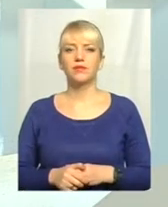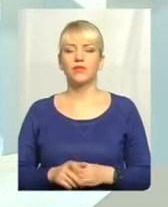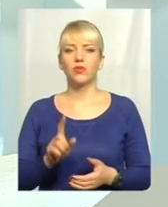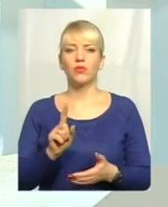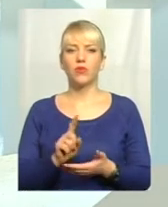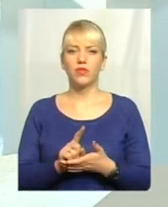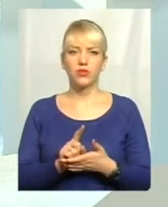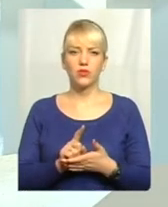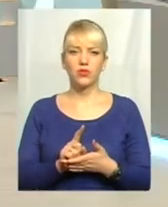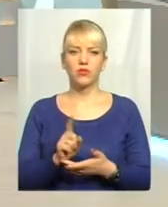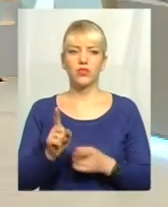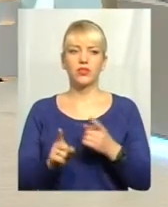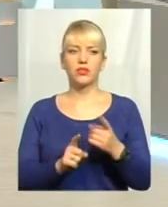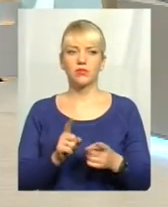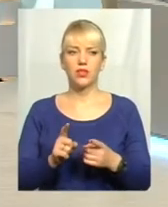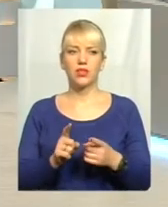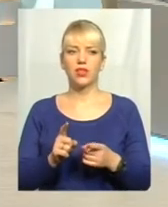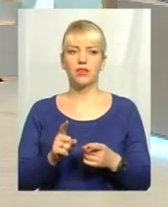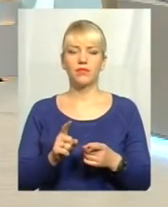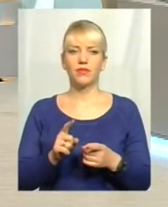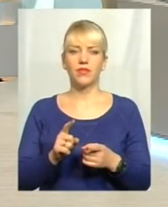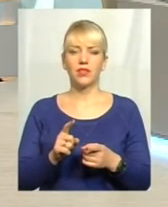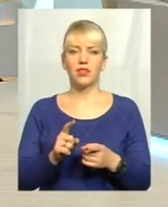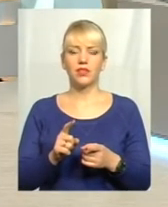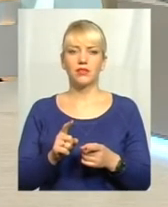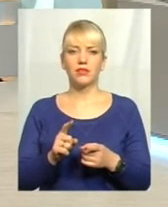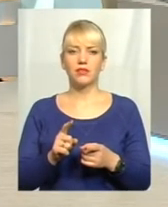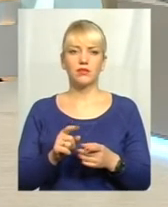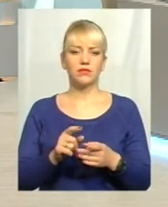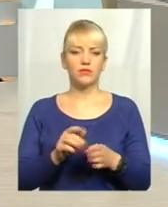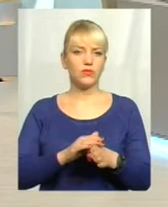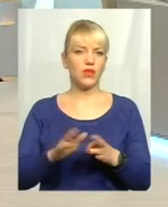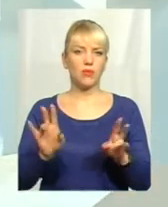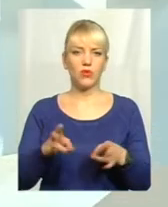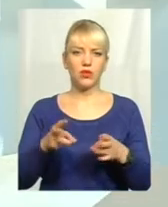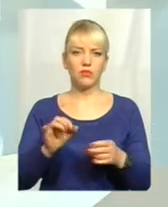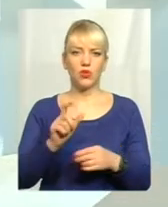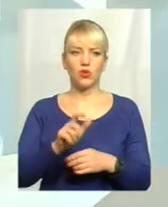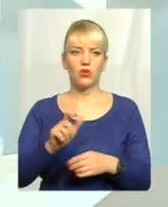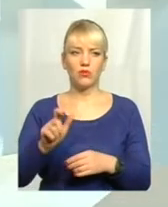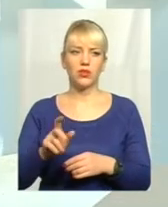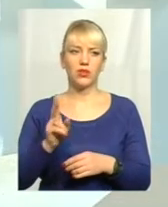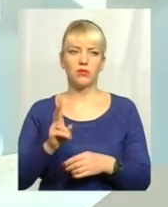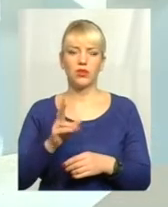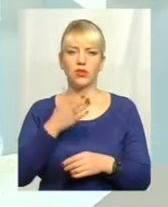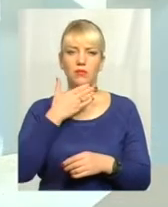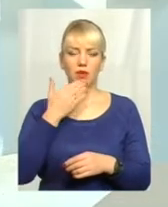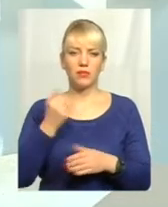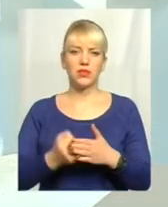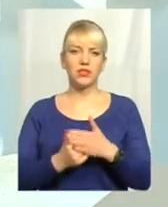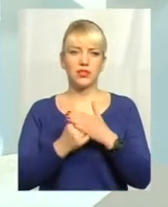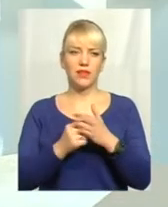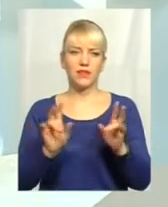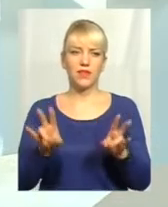'язкової заміни абсолютно не потрібно і, в принципі, громадянам, якщо немає підстав,